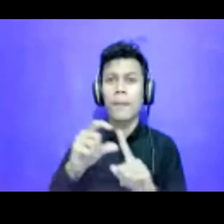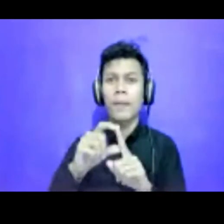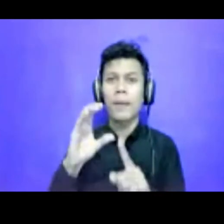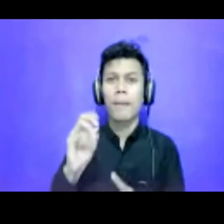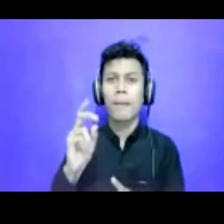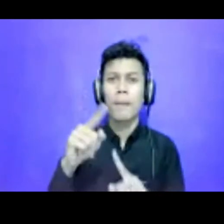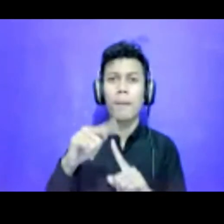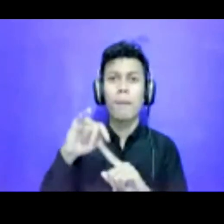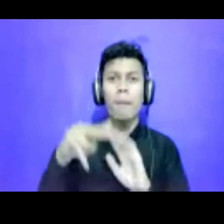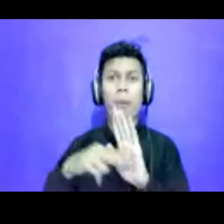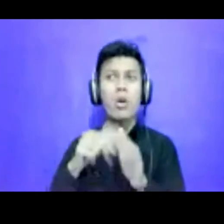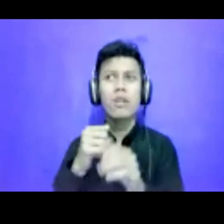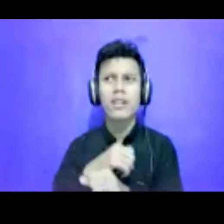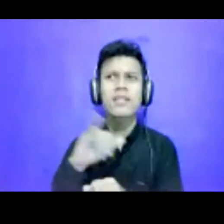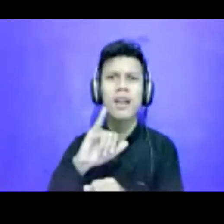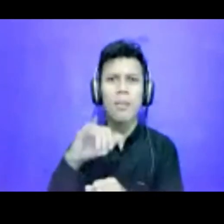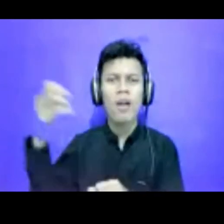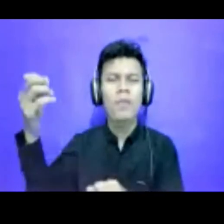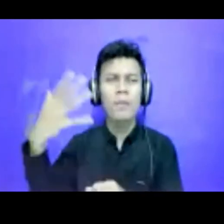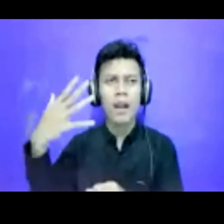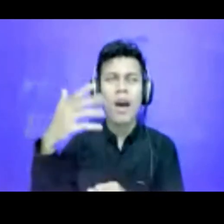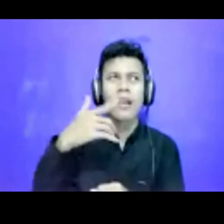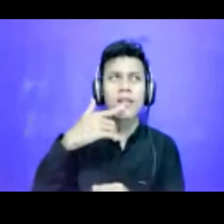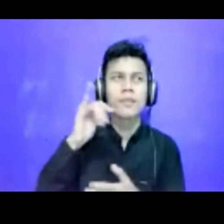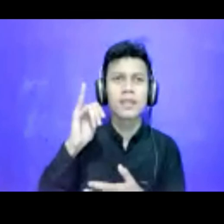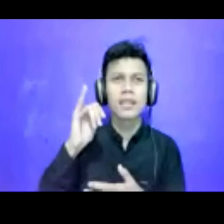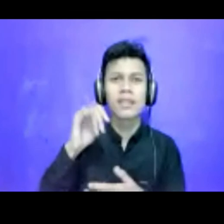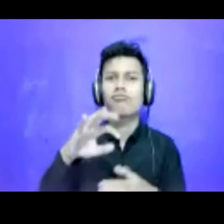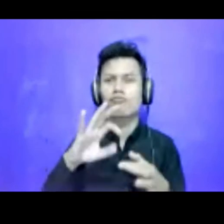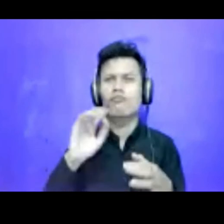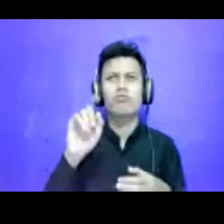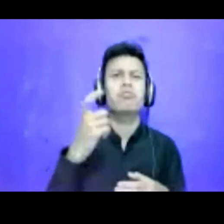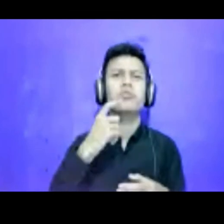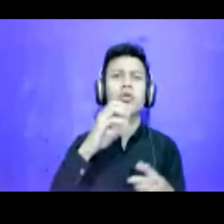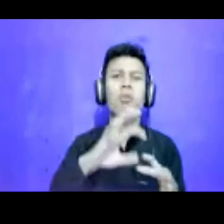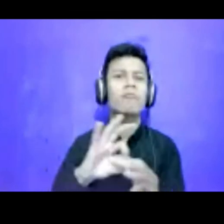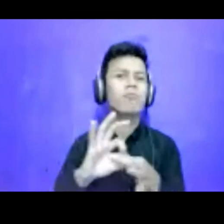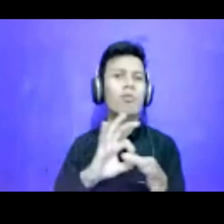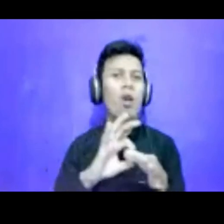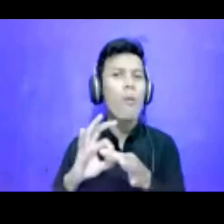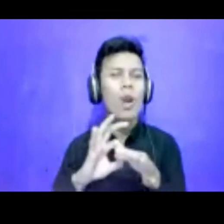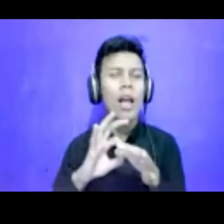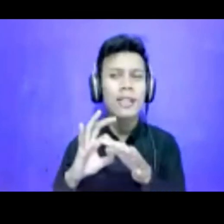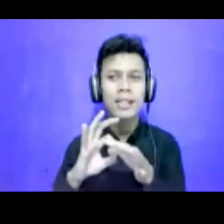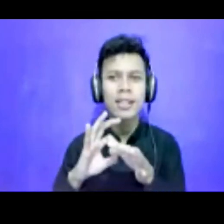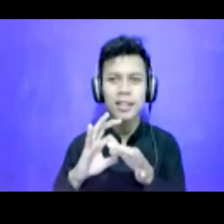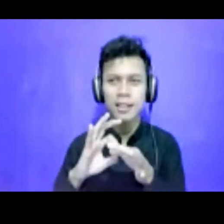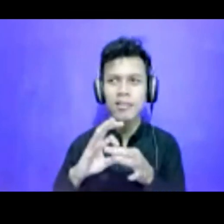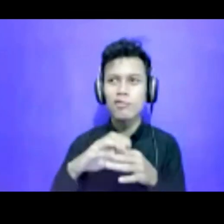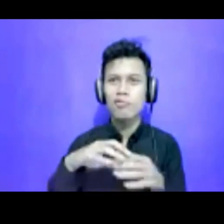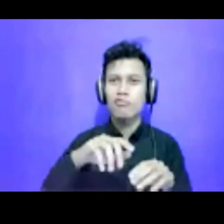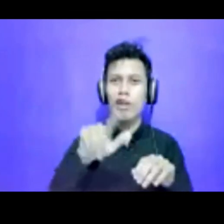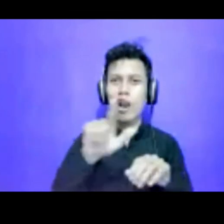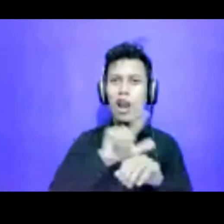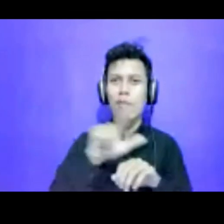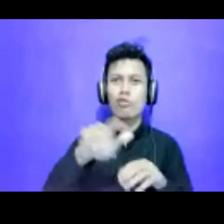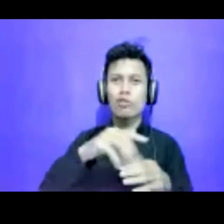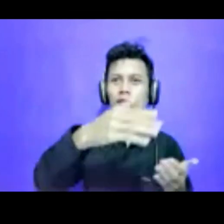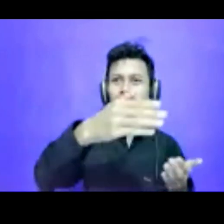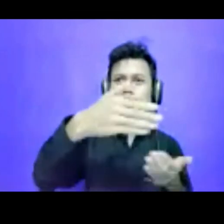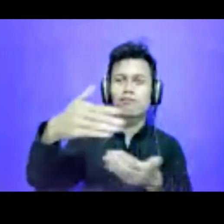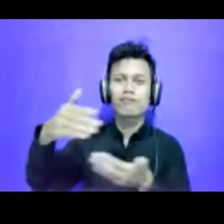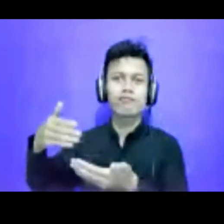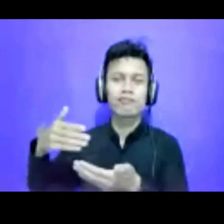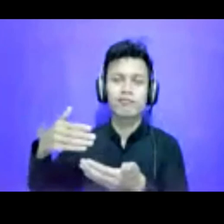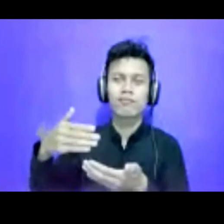menawarkan untuk, apa namanya, kolaborasi, mengerjakan, liputan indep reporting gitu, dan